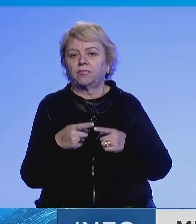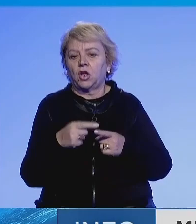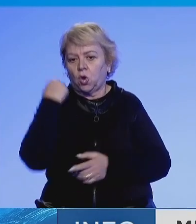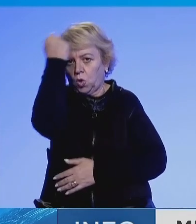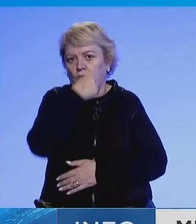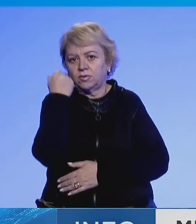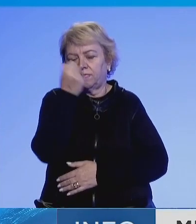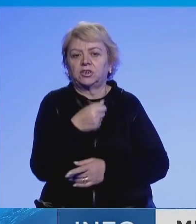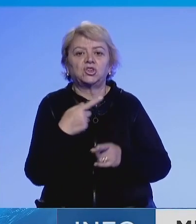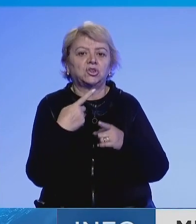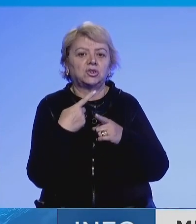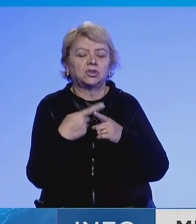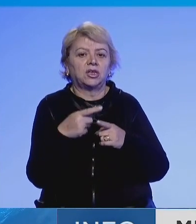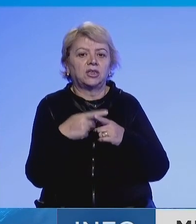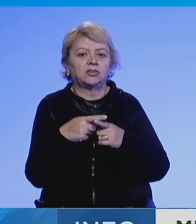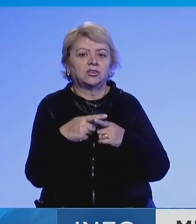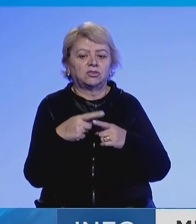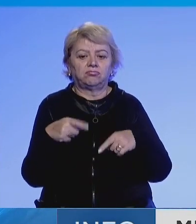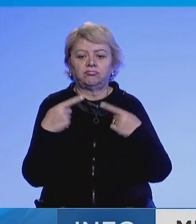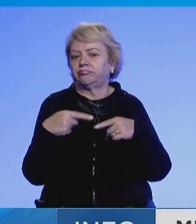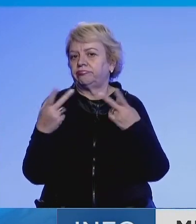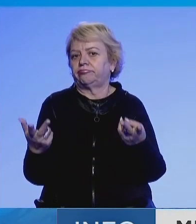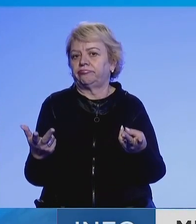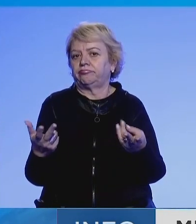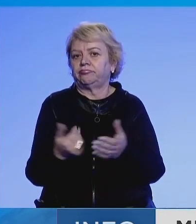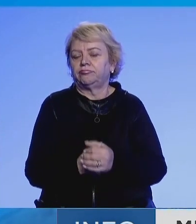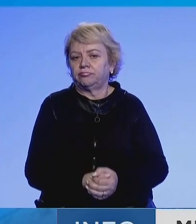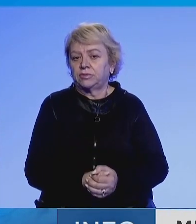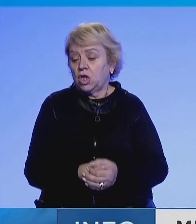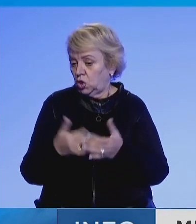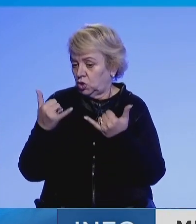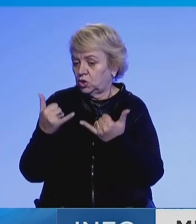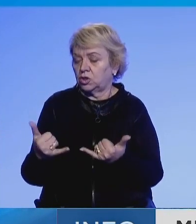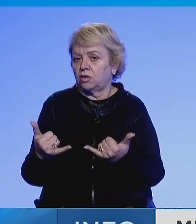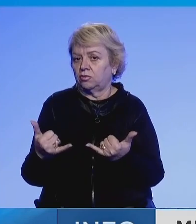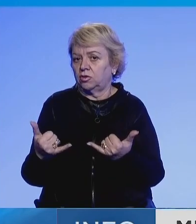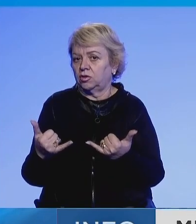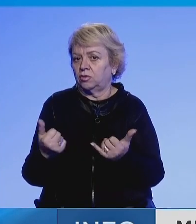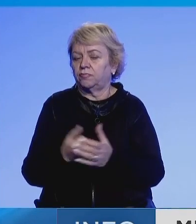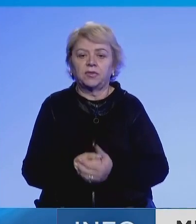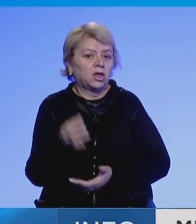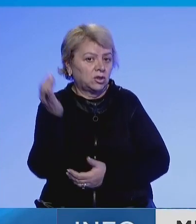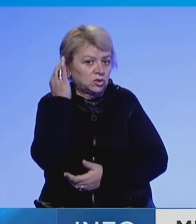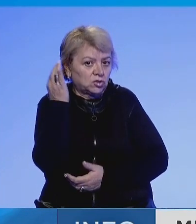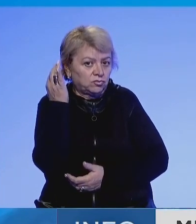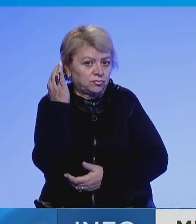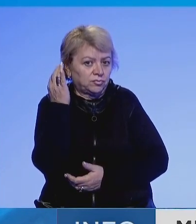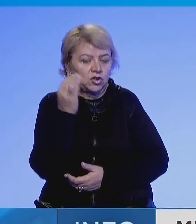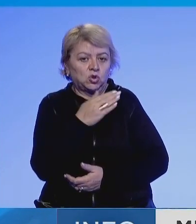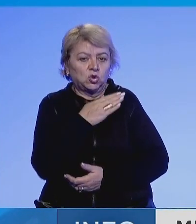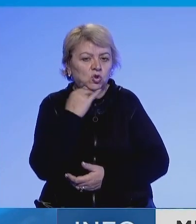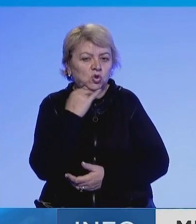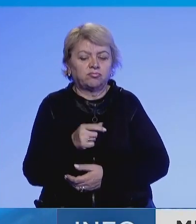Kosovës është qështja e javësh. Sot kemi dëgjuar edhe nga shumë